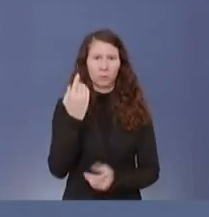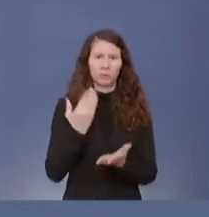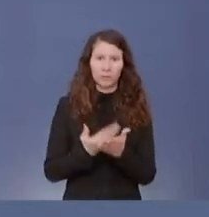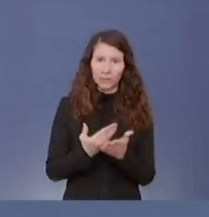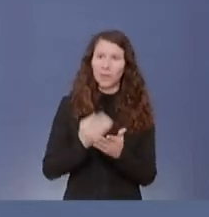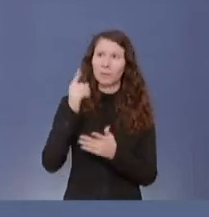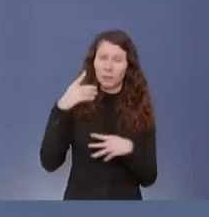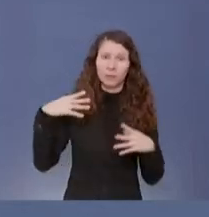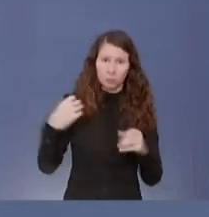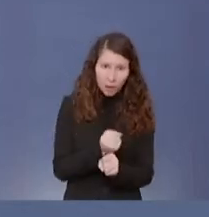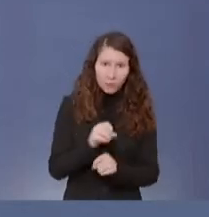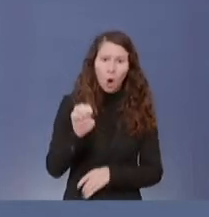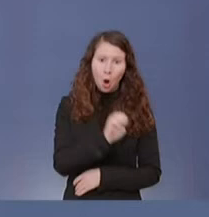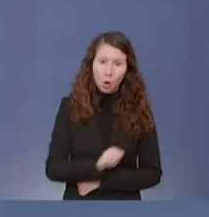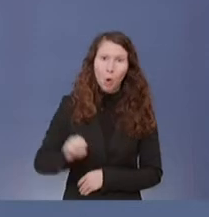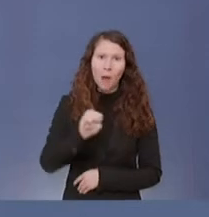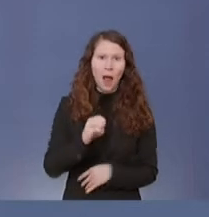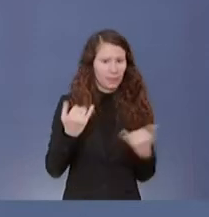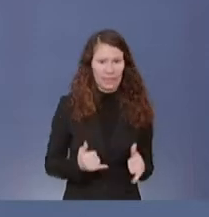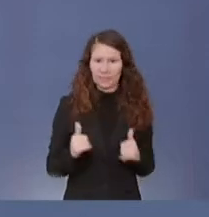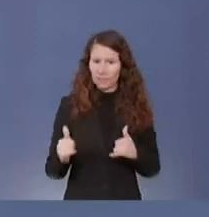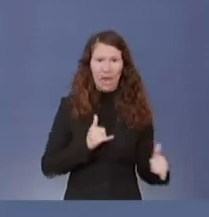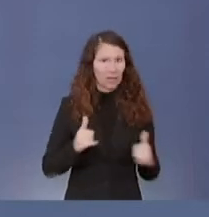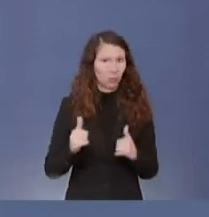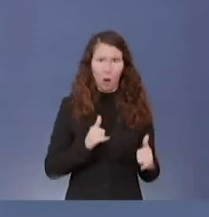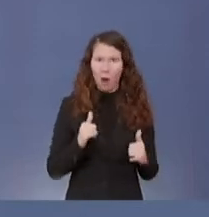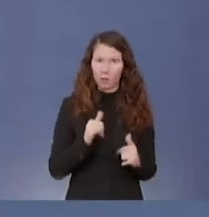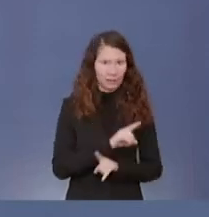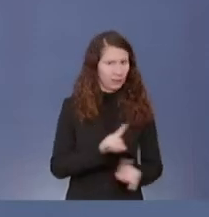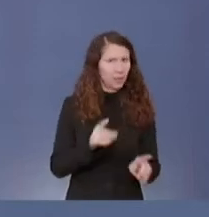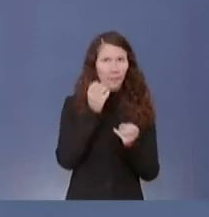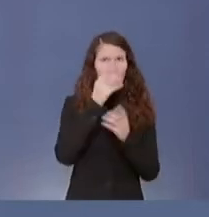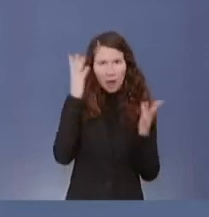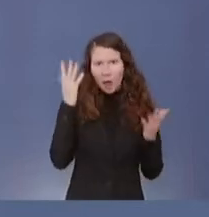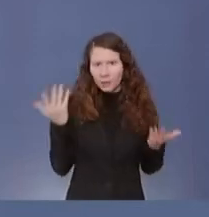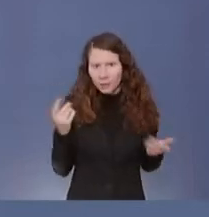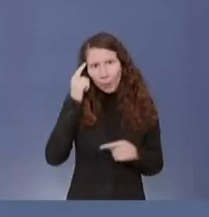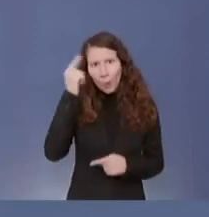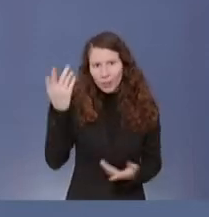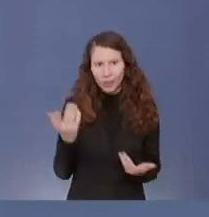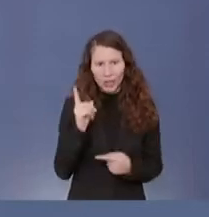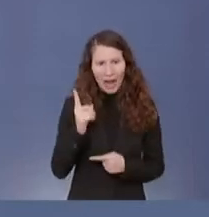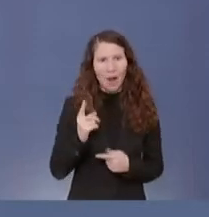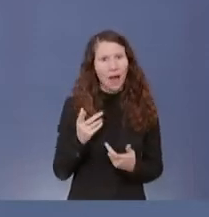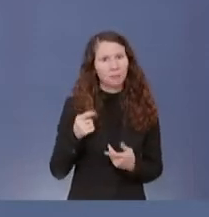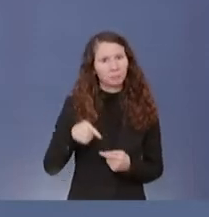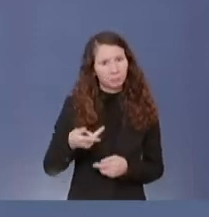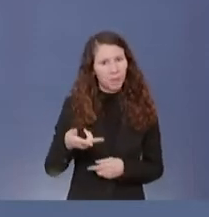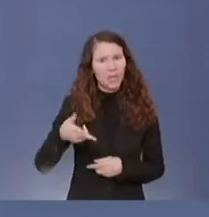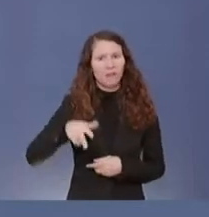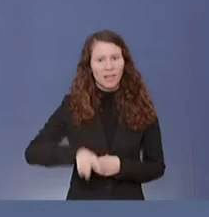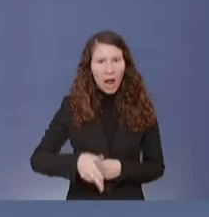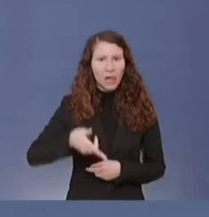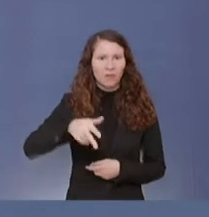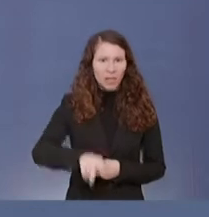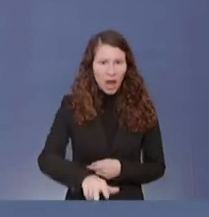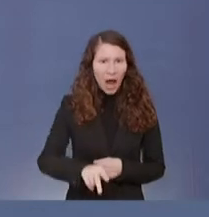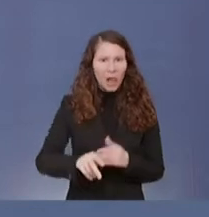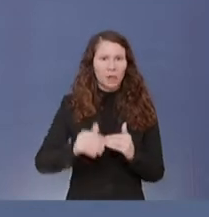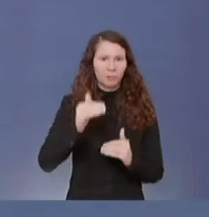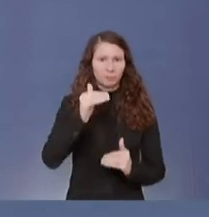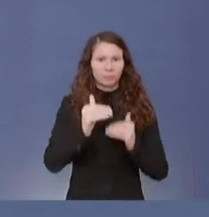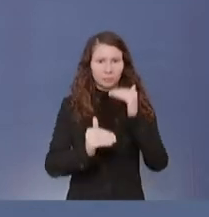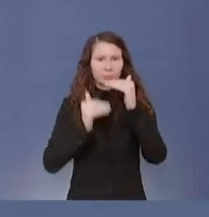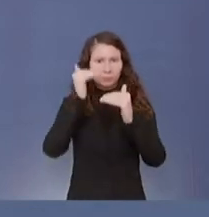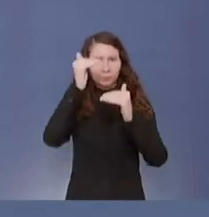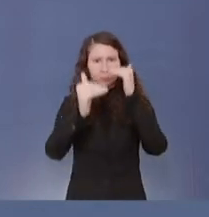nicht jetzt schon im Januar, das ist völlig klar, aber im Laufe dieses Jahres von Quartal zu Quartal aufbauend sehr gut